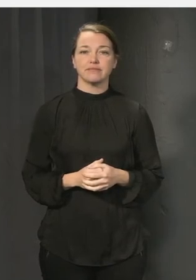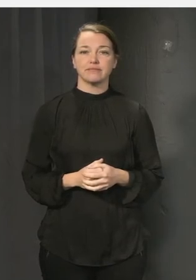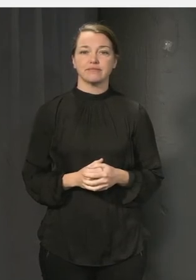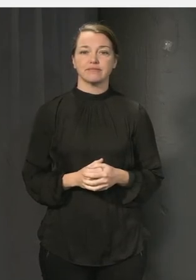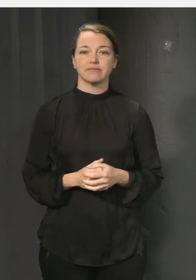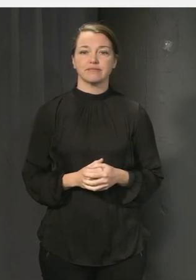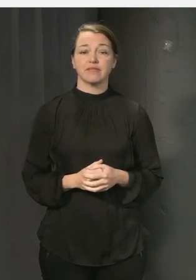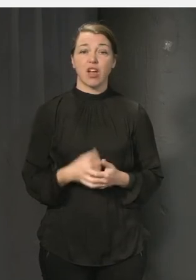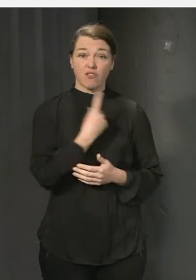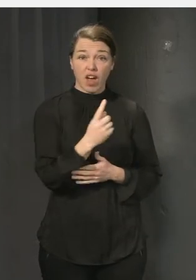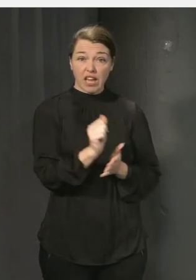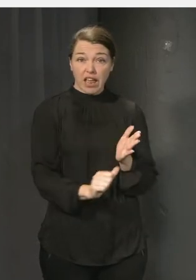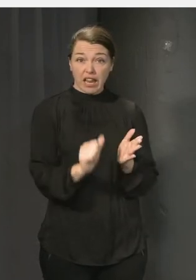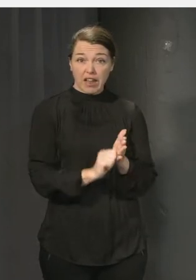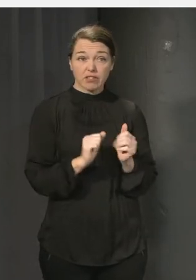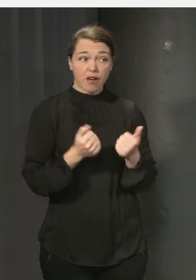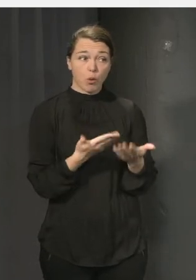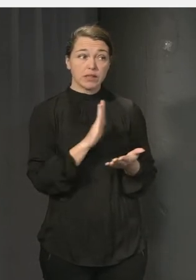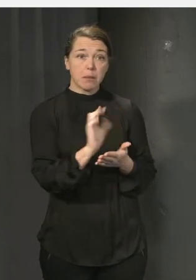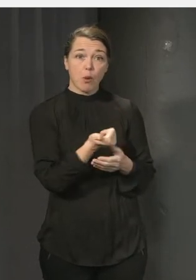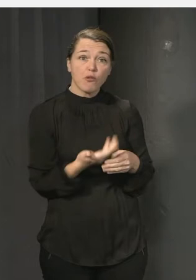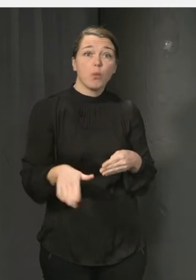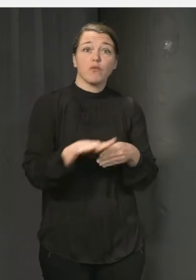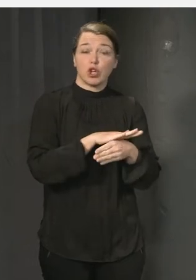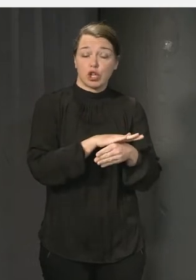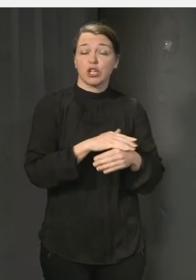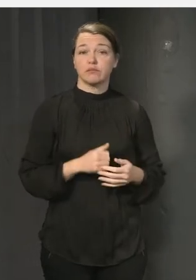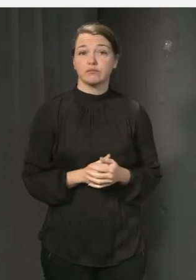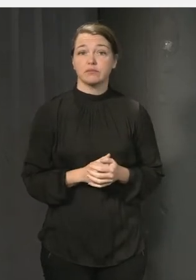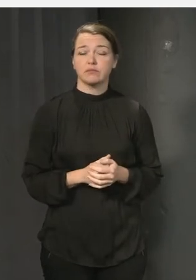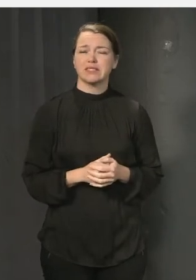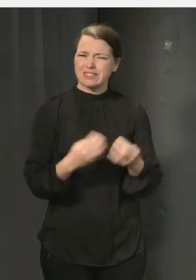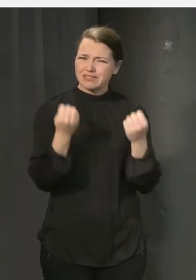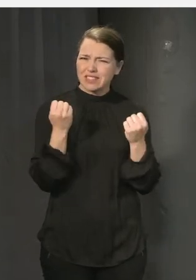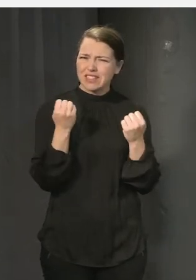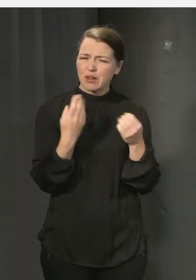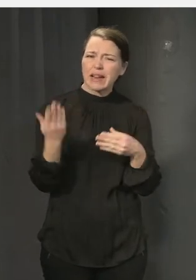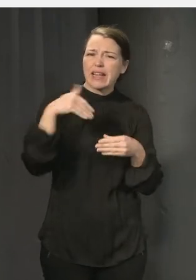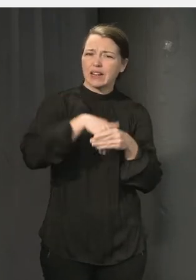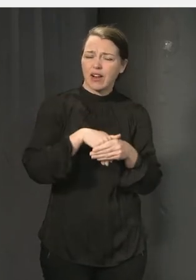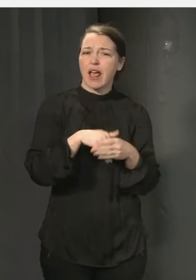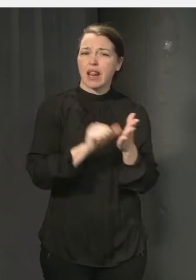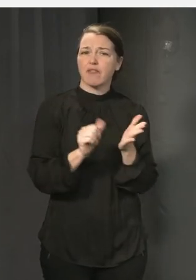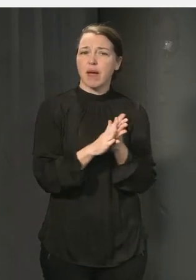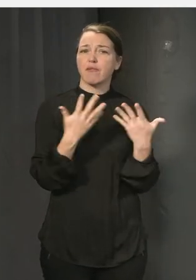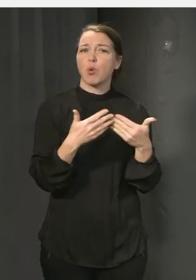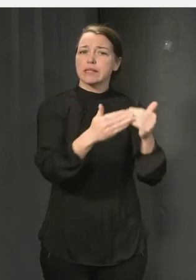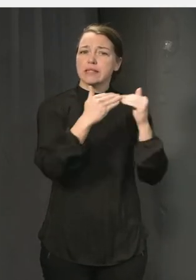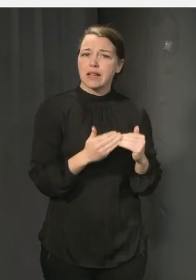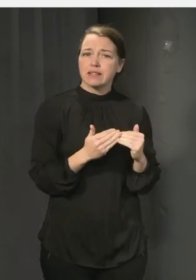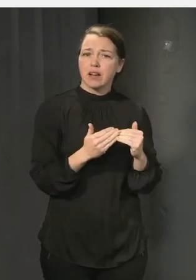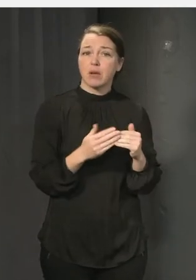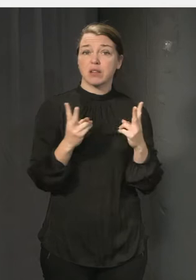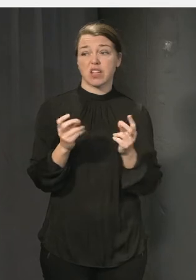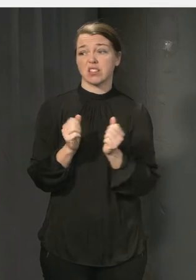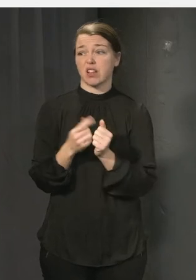Varje elev ska kunna få det behov den vill ha. Så det är extra viktigt att man inkluderar elever med funktionsnedsättning på samma sätt som man